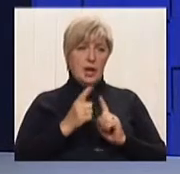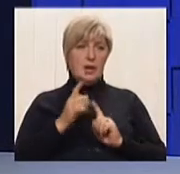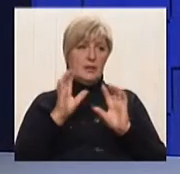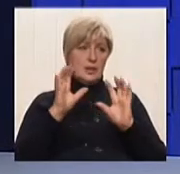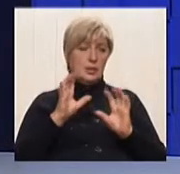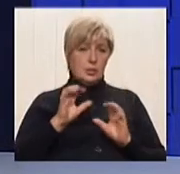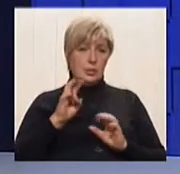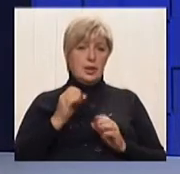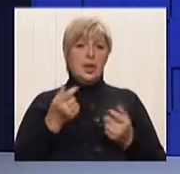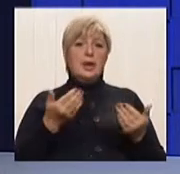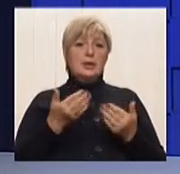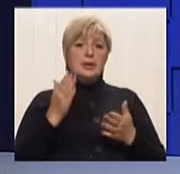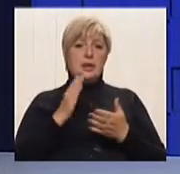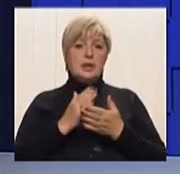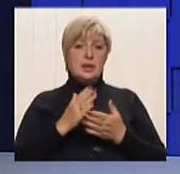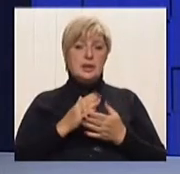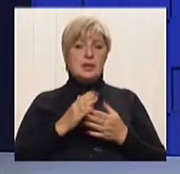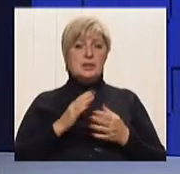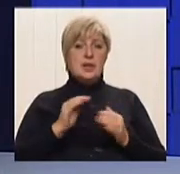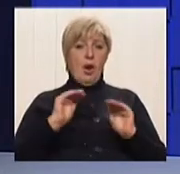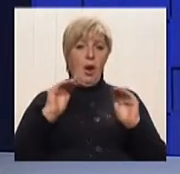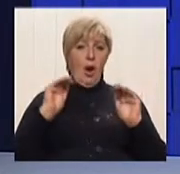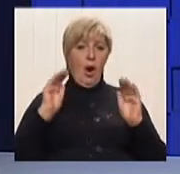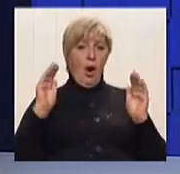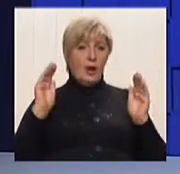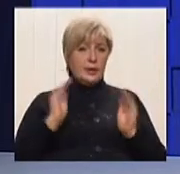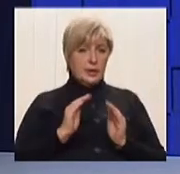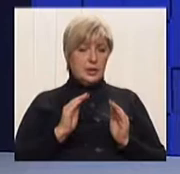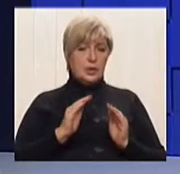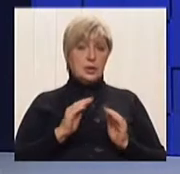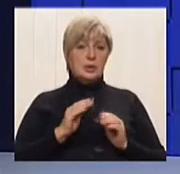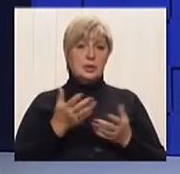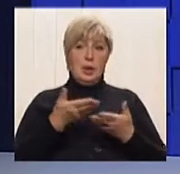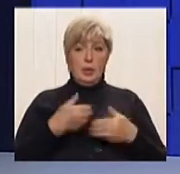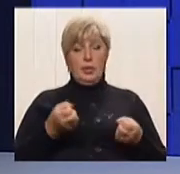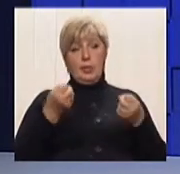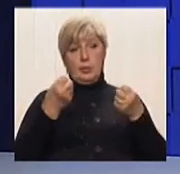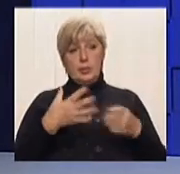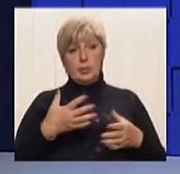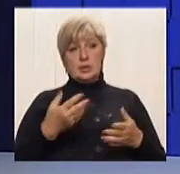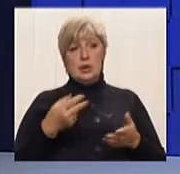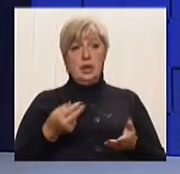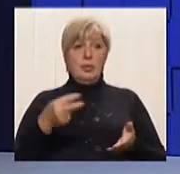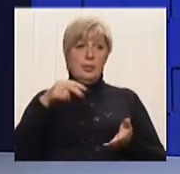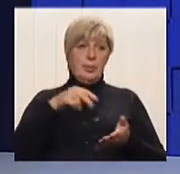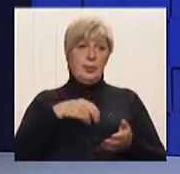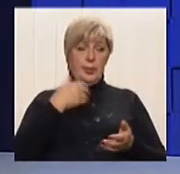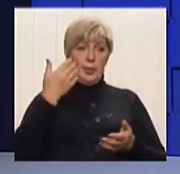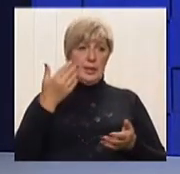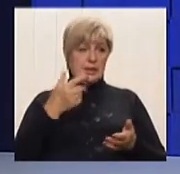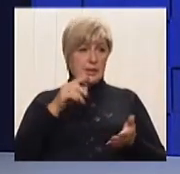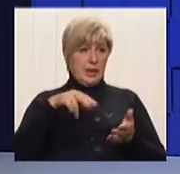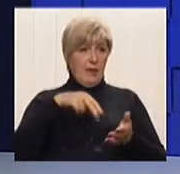де є, скажімо так, ограниченность по представлению, ми просто представляємо, як третє лицо, яке